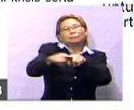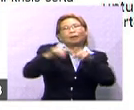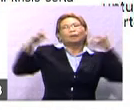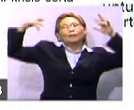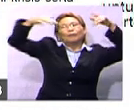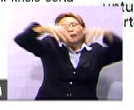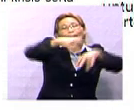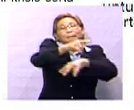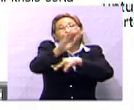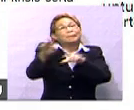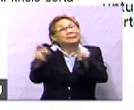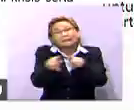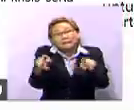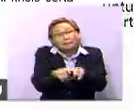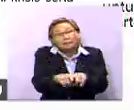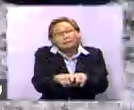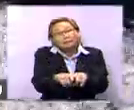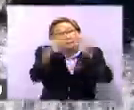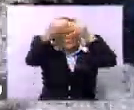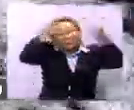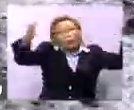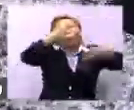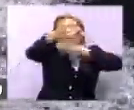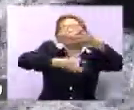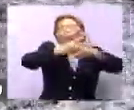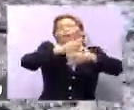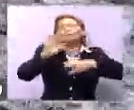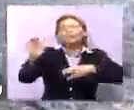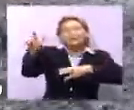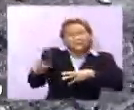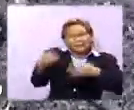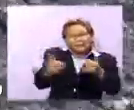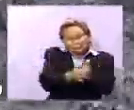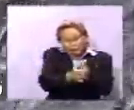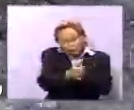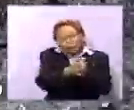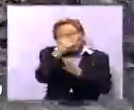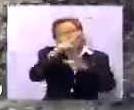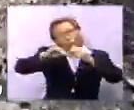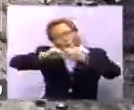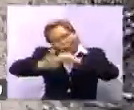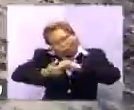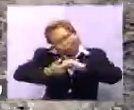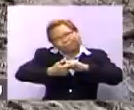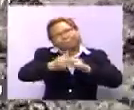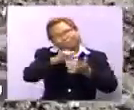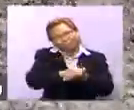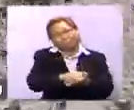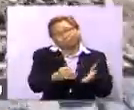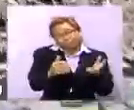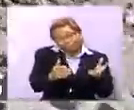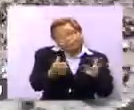Perhimpunan Agong PBB sebenarnya memberikan mesej kepada dunia bahawa beliau sedang berusaha untuk menangani krisis tersebut.